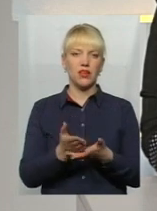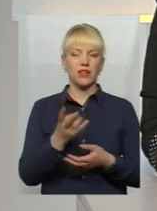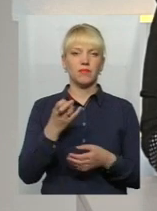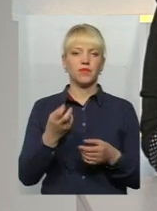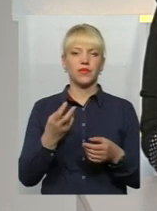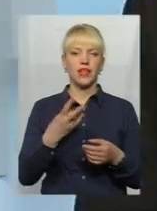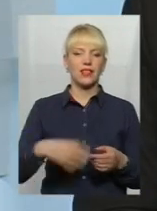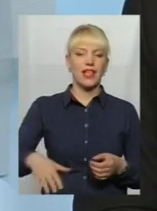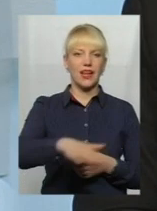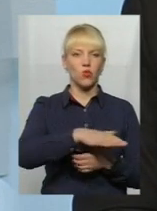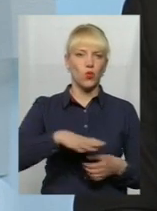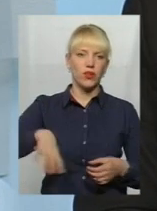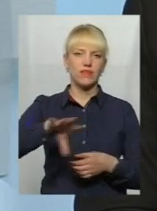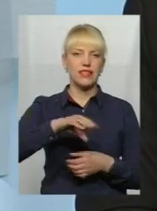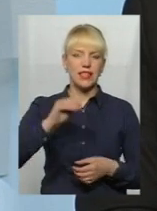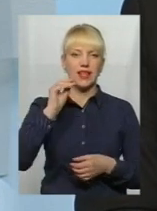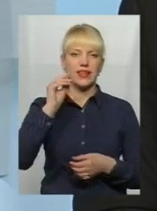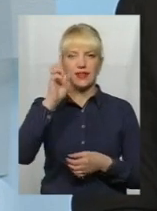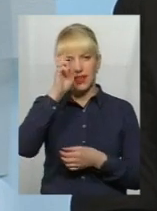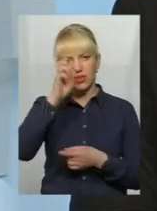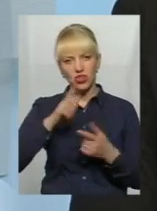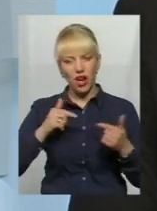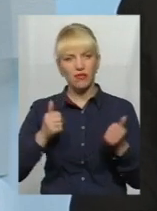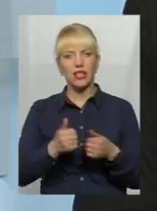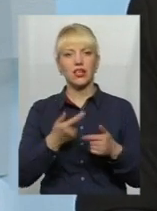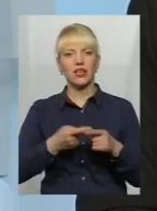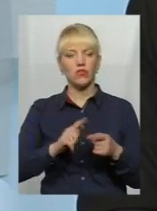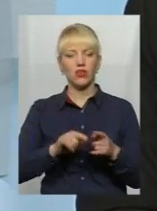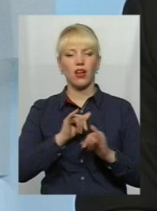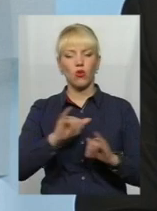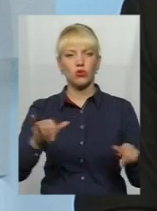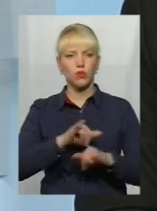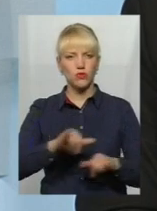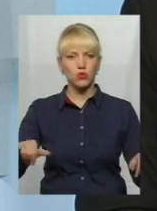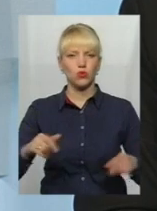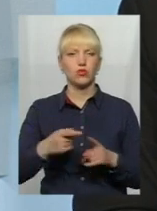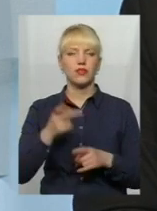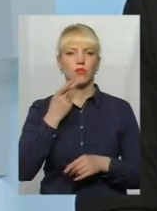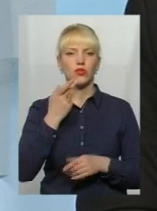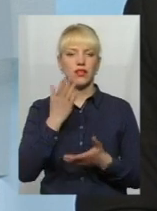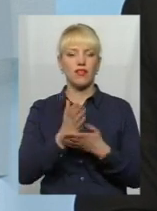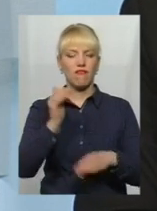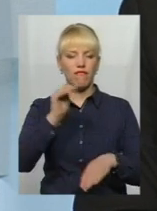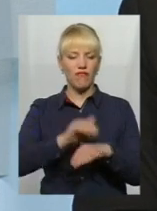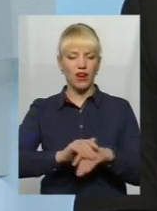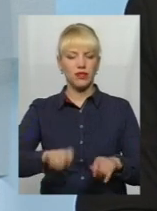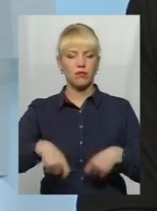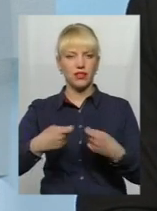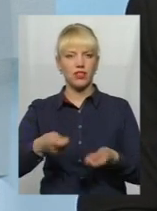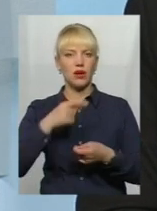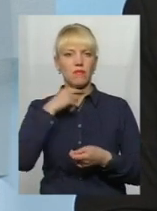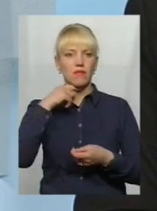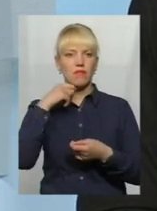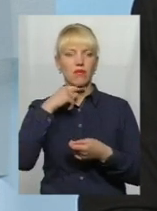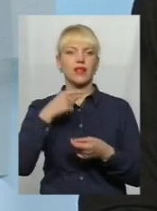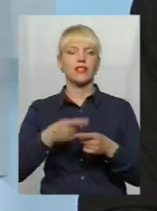всієї держави, і розповсюджується постійно, і є фактором передачі безпосереднього м'яса, продукти, другі і